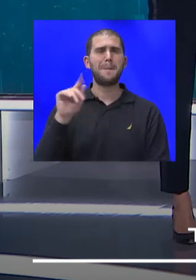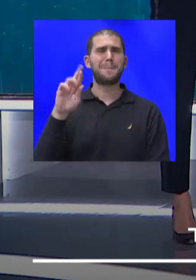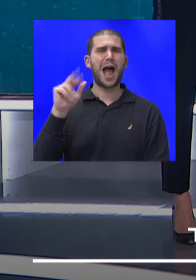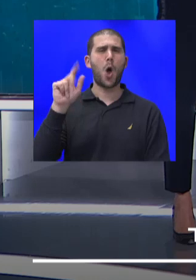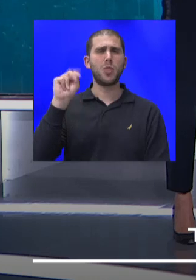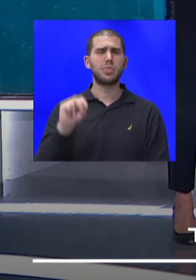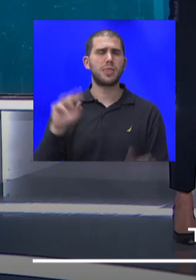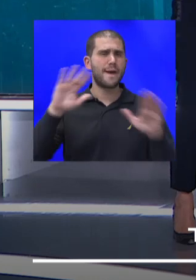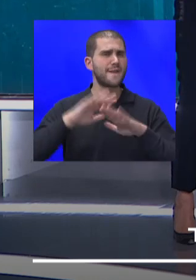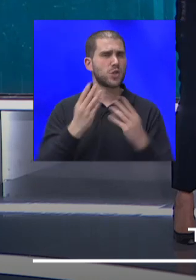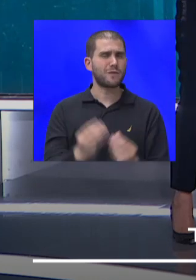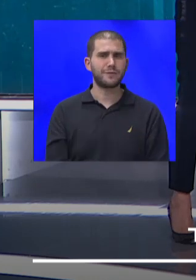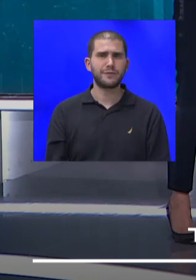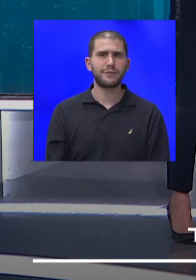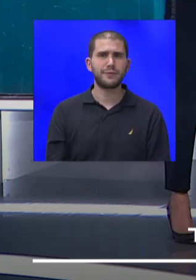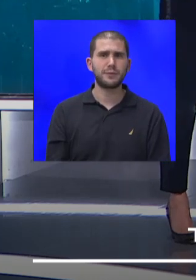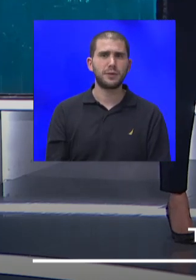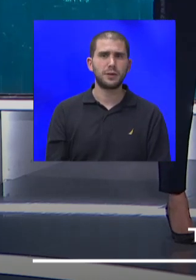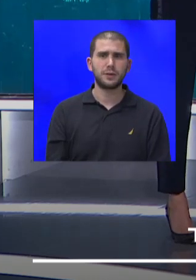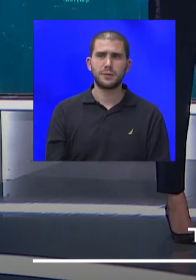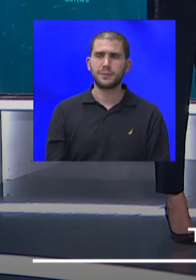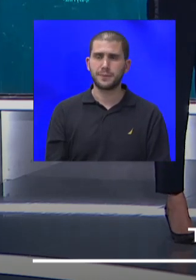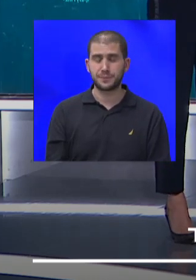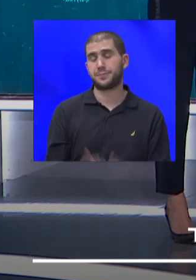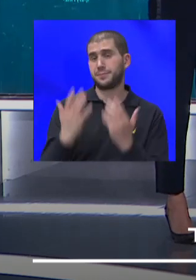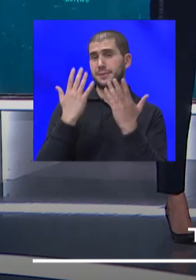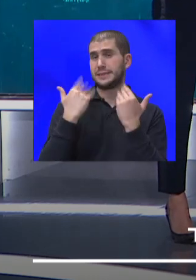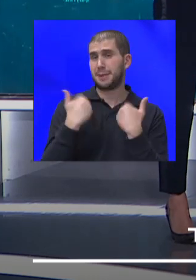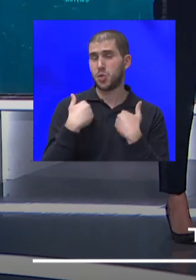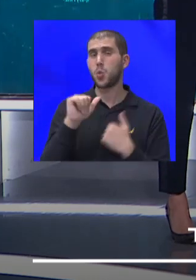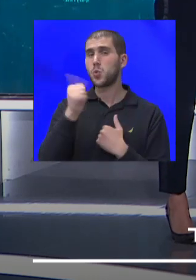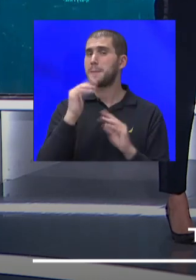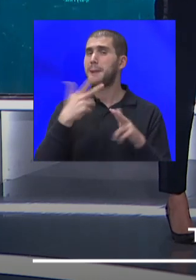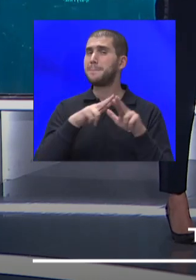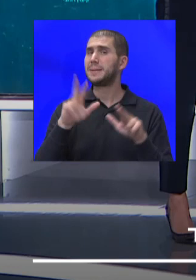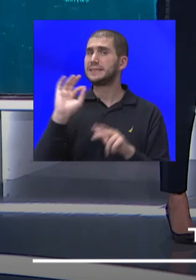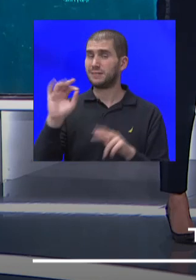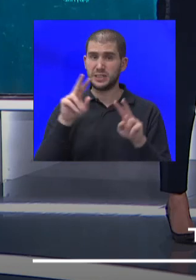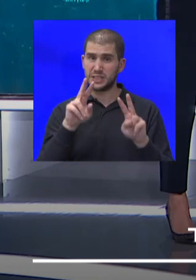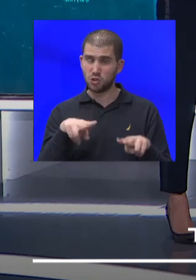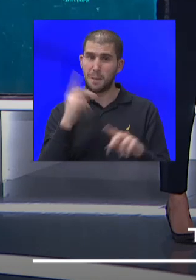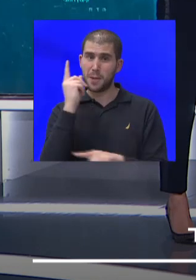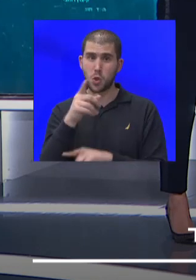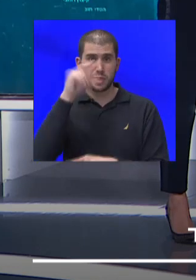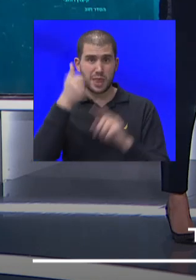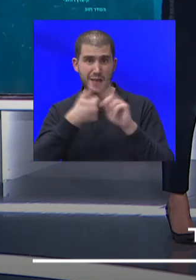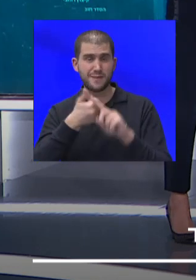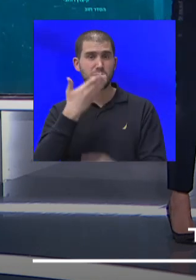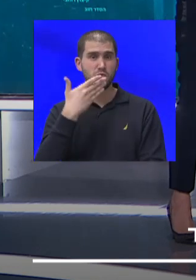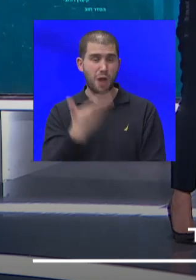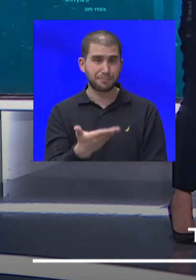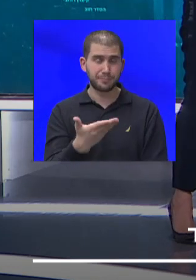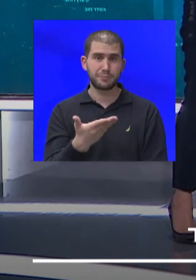ערב טוב, ערב טוב. אז תספר לנו רגע, קודם כל, מה המצב שלכם. יש לכם מלונות בתל אביב, בירושלים, אתם לא מדמינים